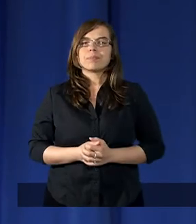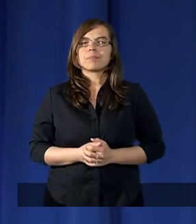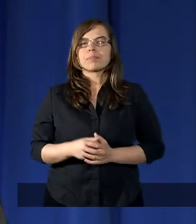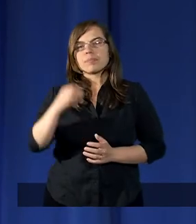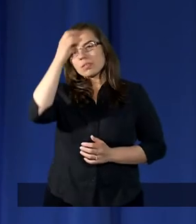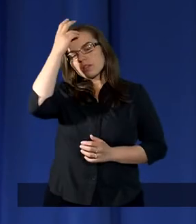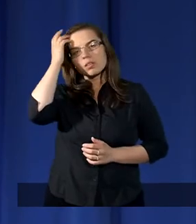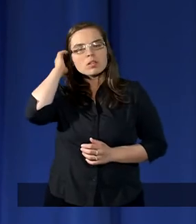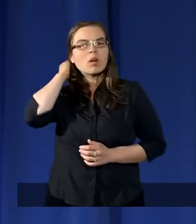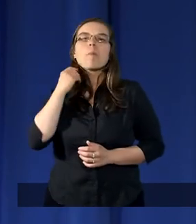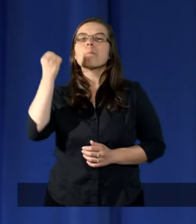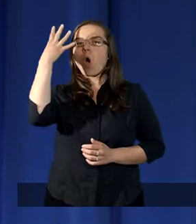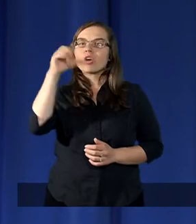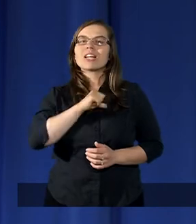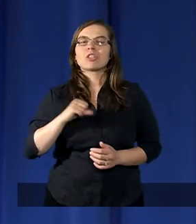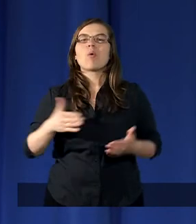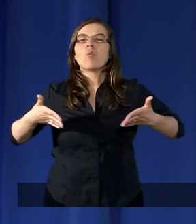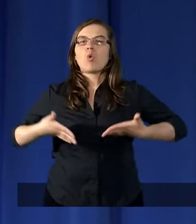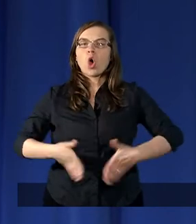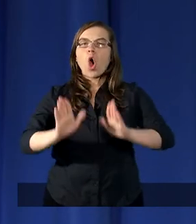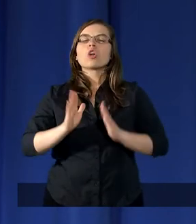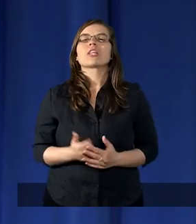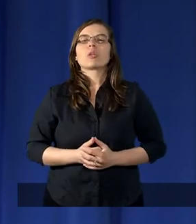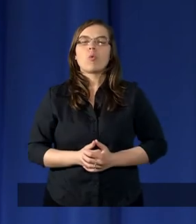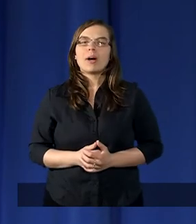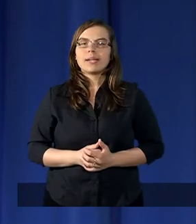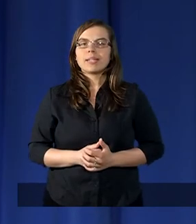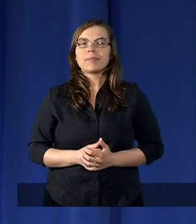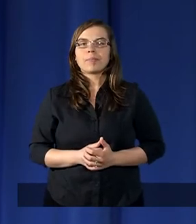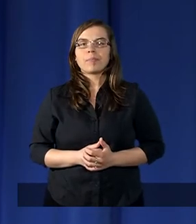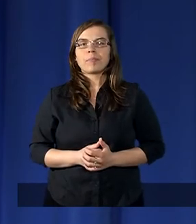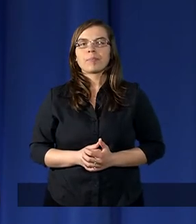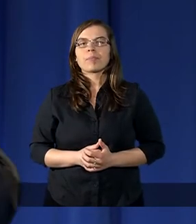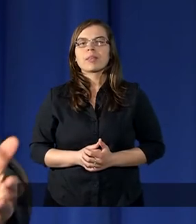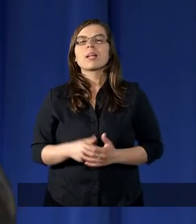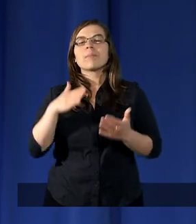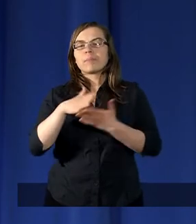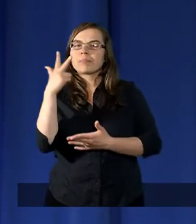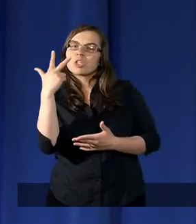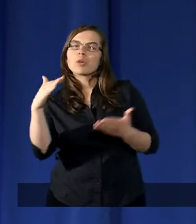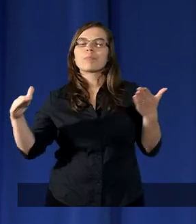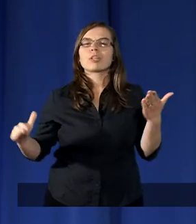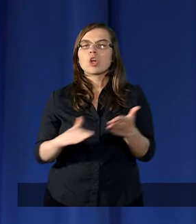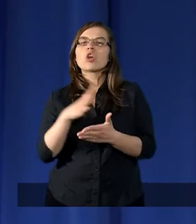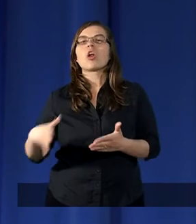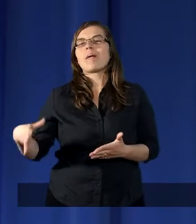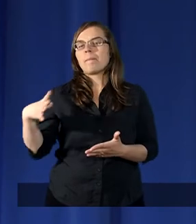Mojżesza się urodził. Przez trzy miesiące był